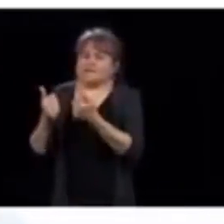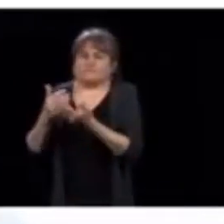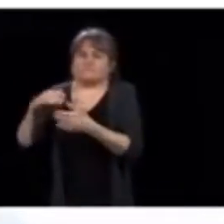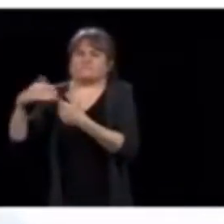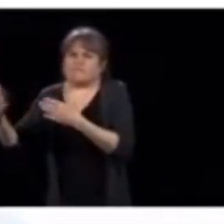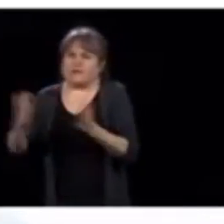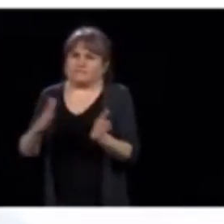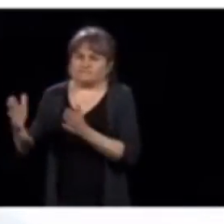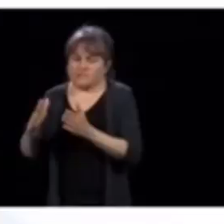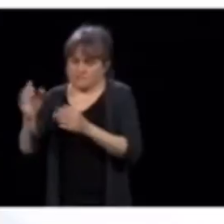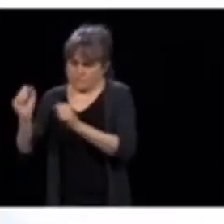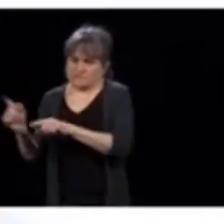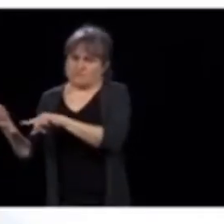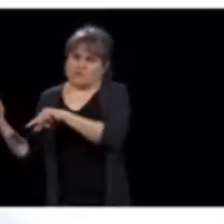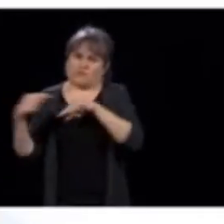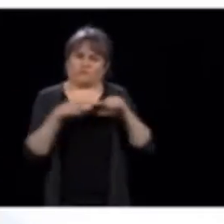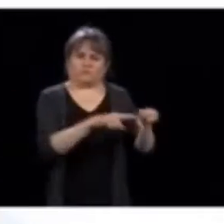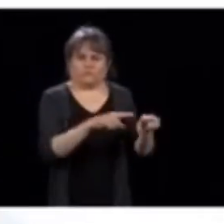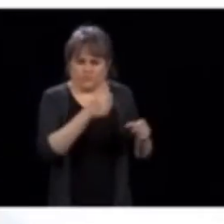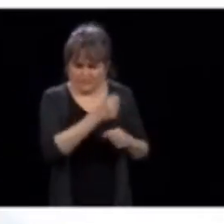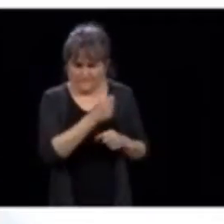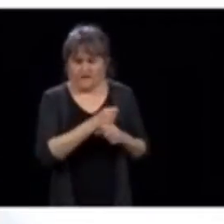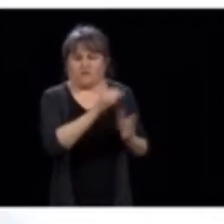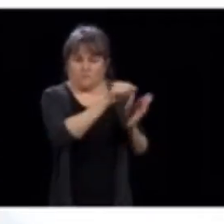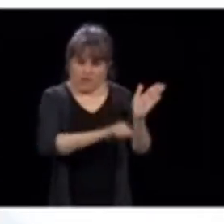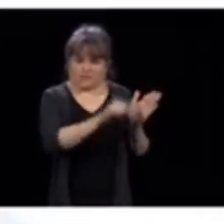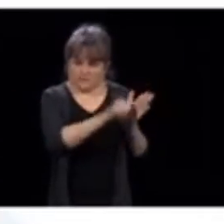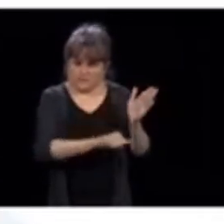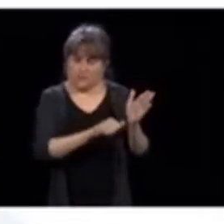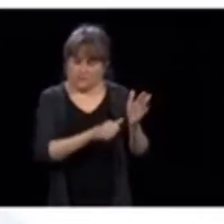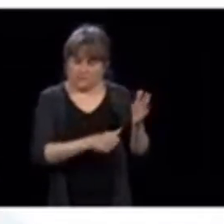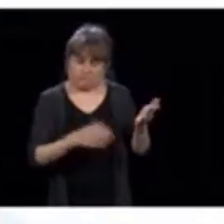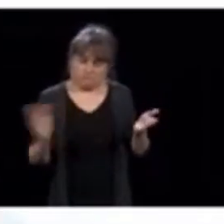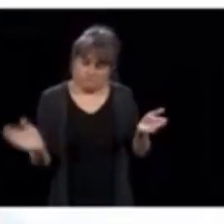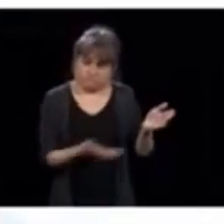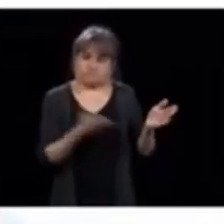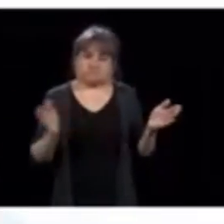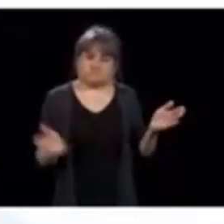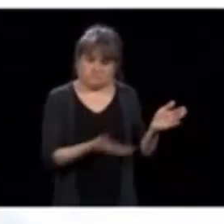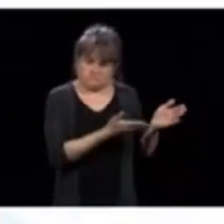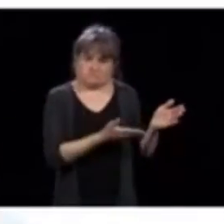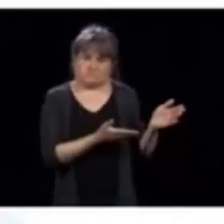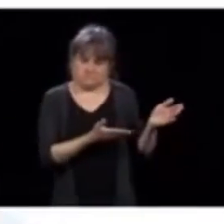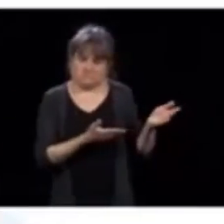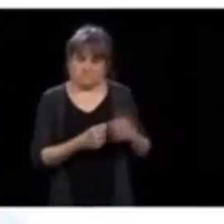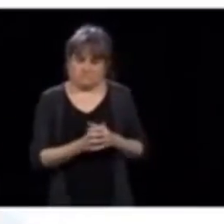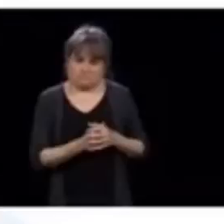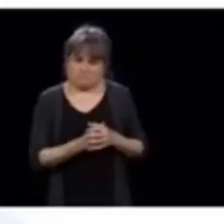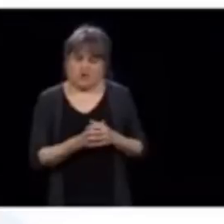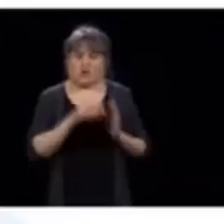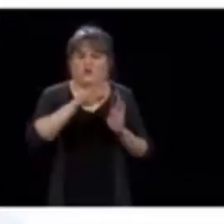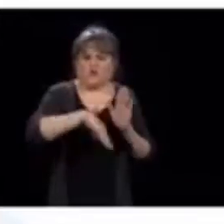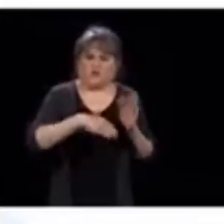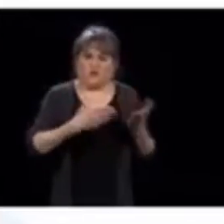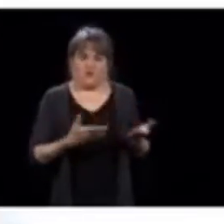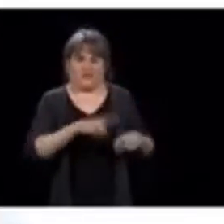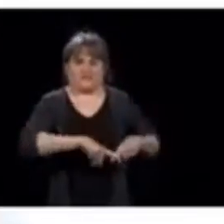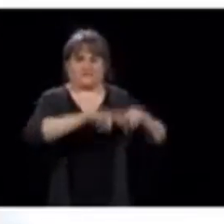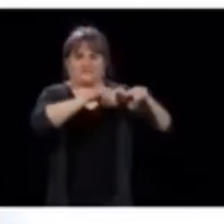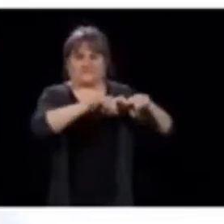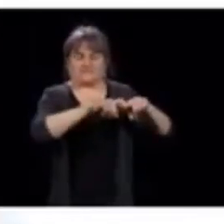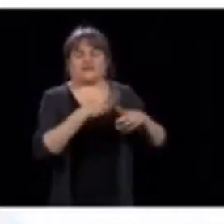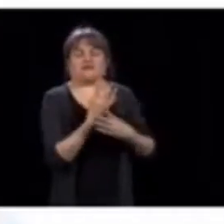d'augmenter graduellement les chirurgies, donc d'avoir un rythme qui est plus soutenu que